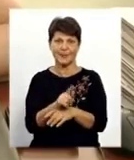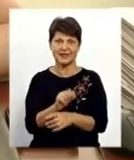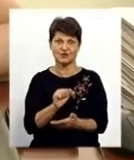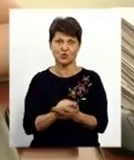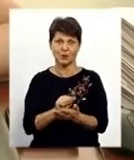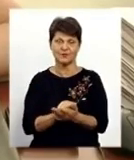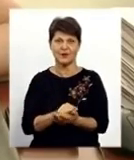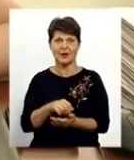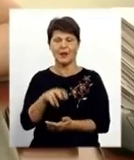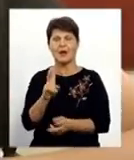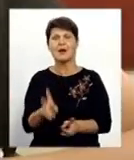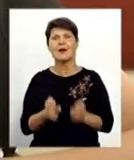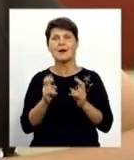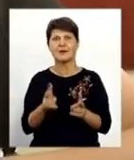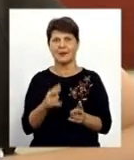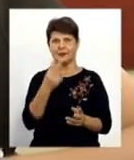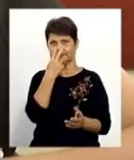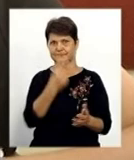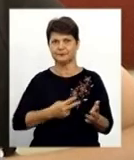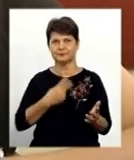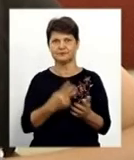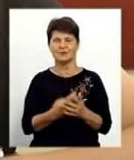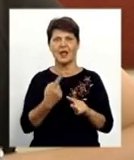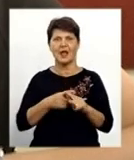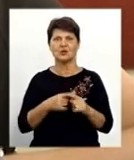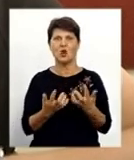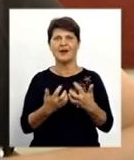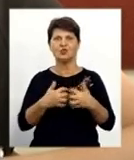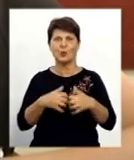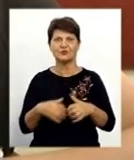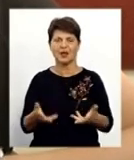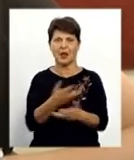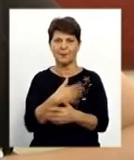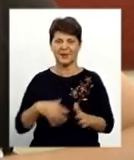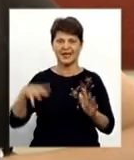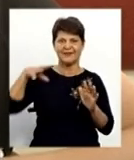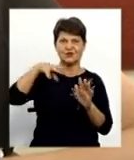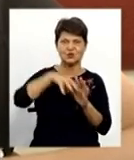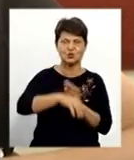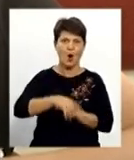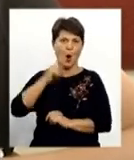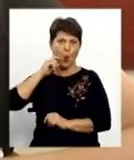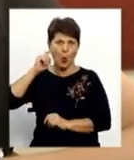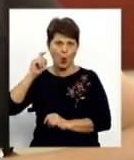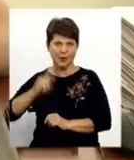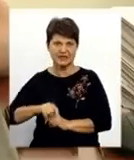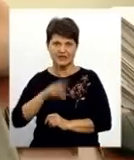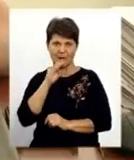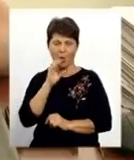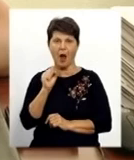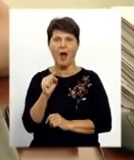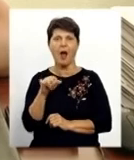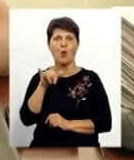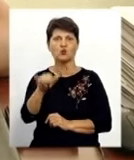яка буква як відображається. Це відбувається автоматично, ми вносимо прізвища виключно українською мовою. А вже